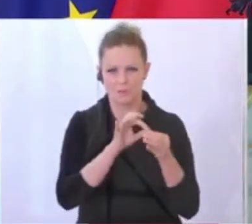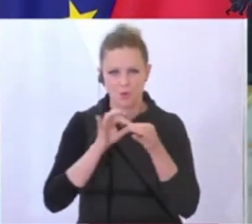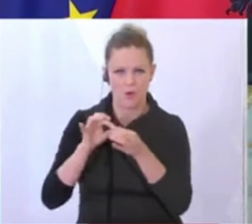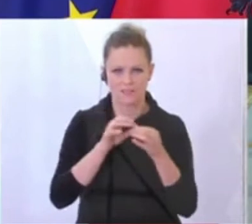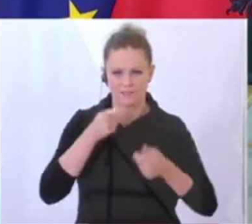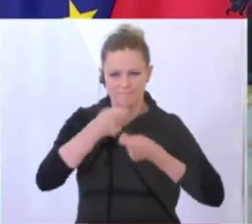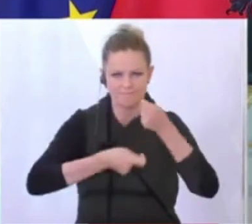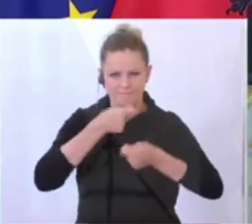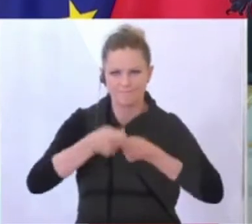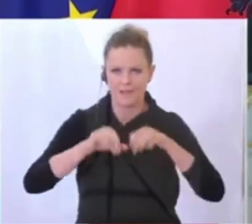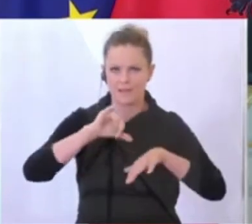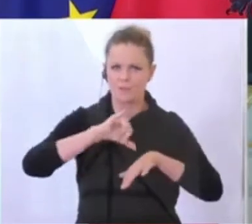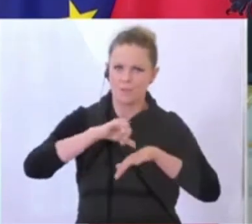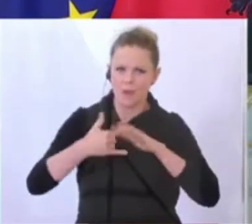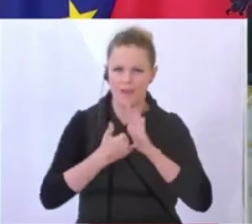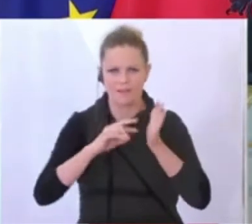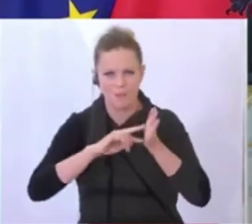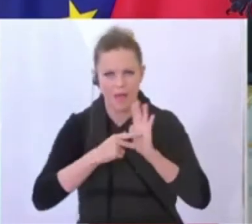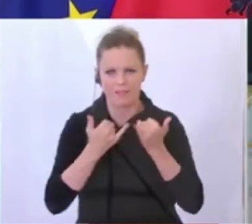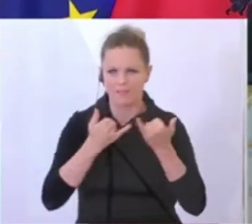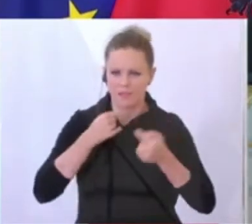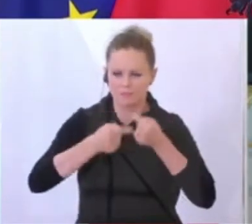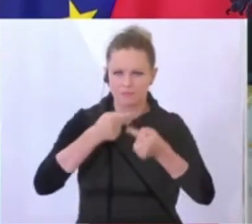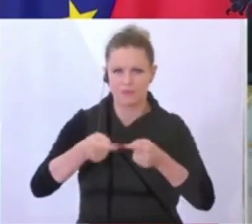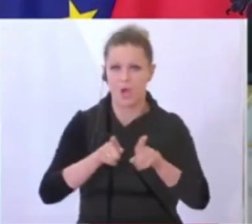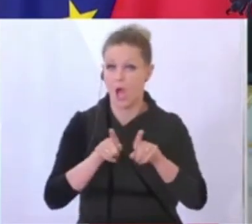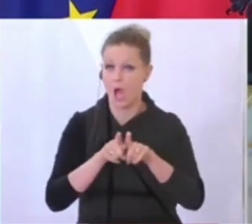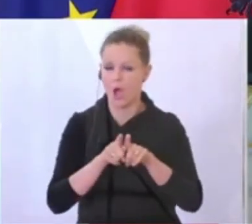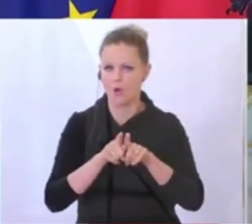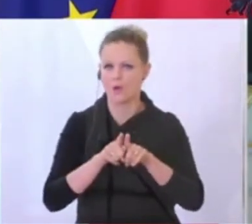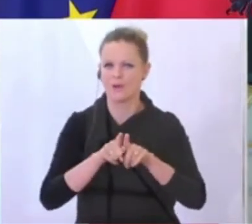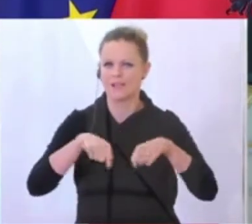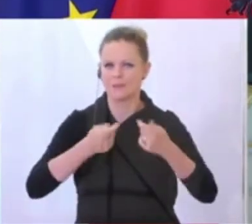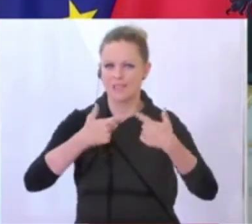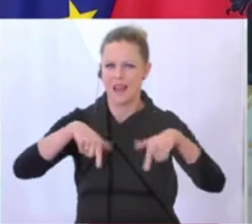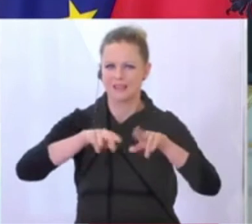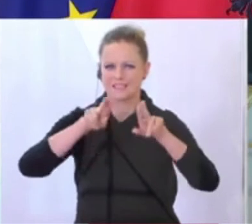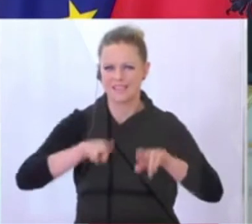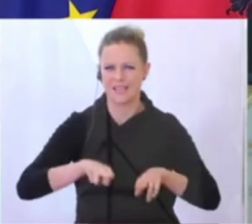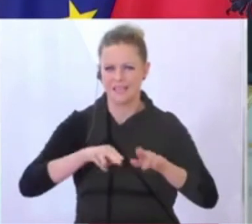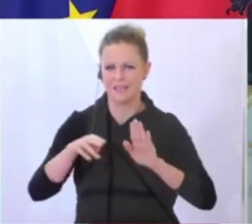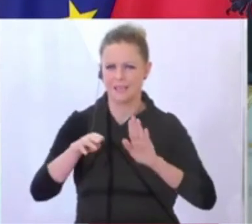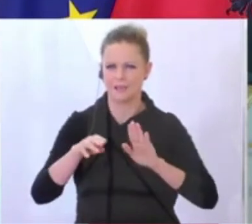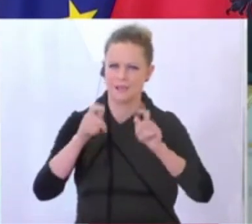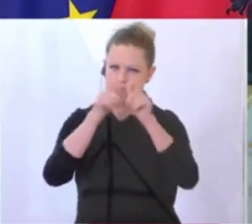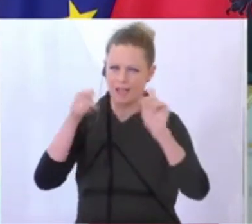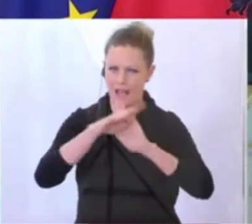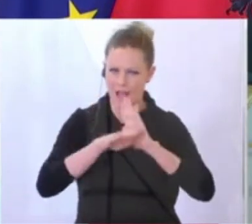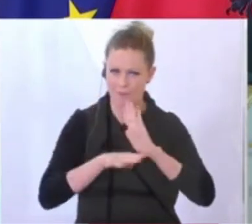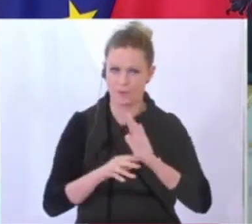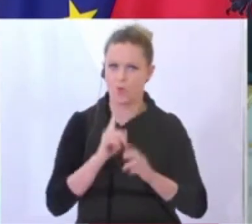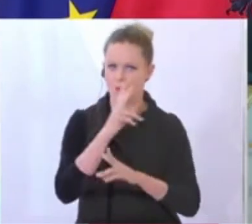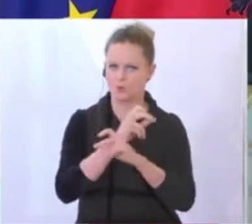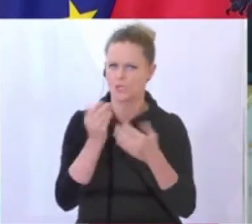Investitionsvorhaben, indem wir beispielsweise dafür auch die landesrechtlichen Rahmen bilden. In Oberösterreich ist das